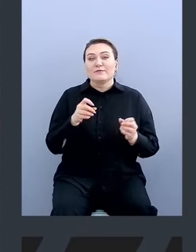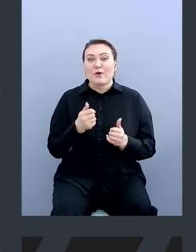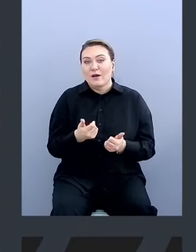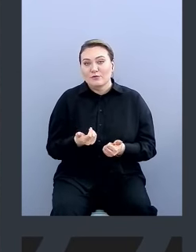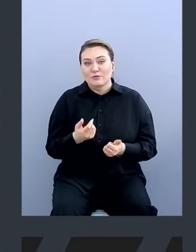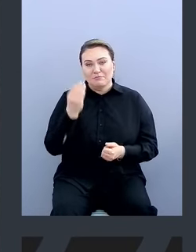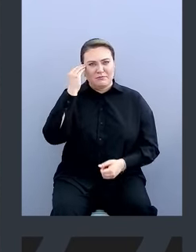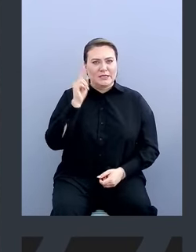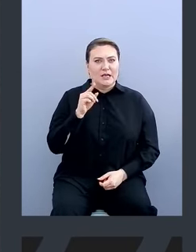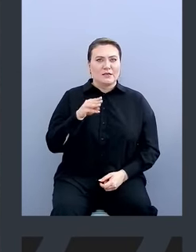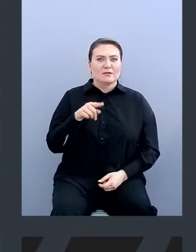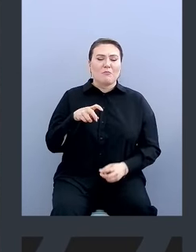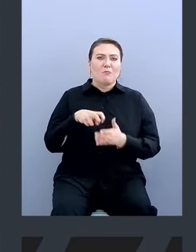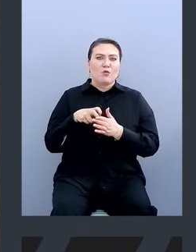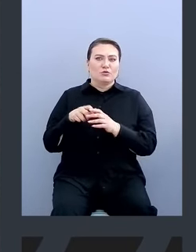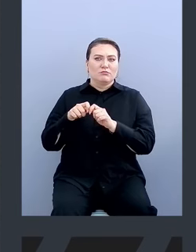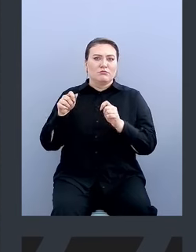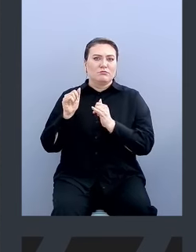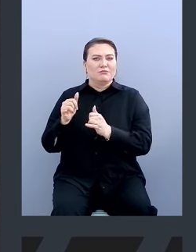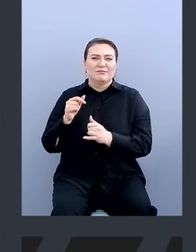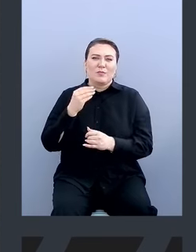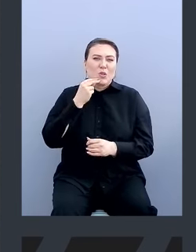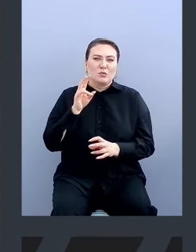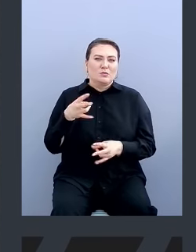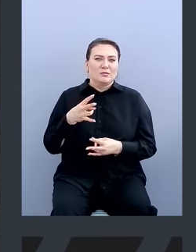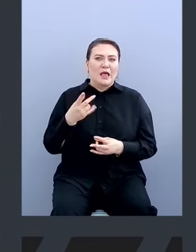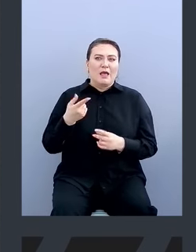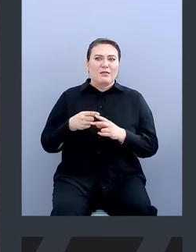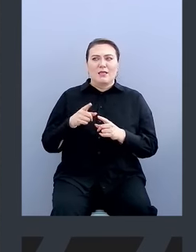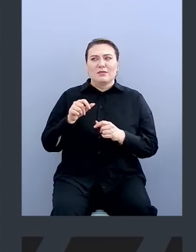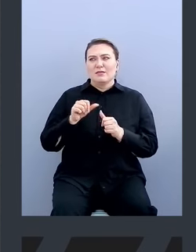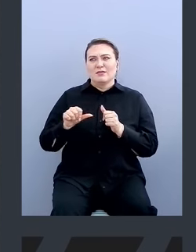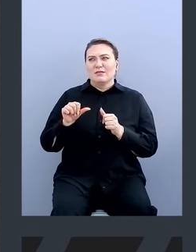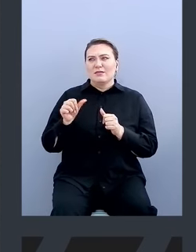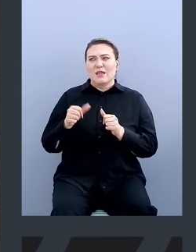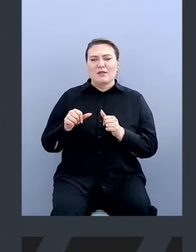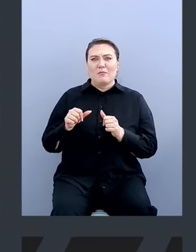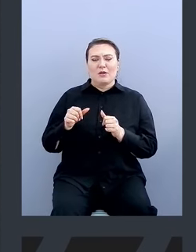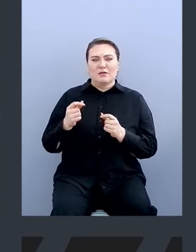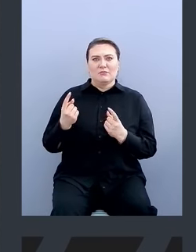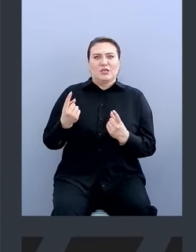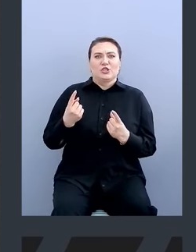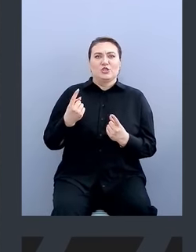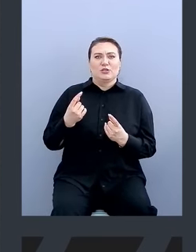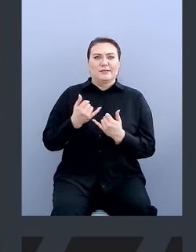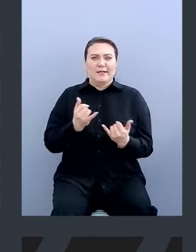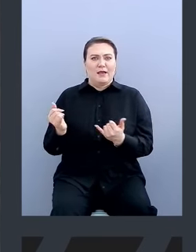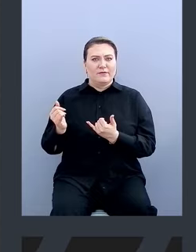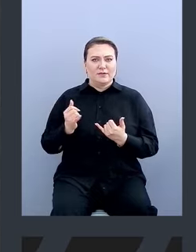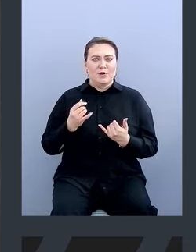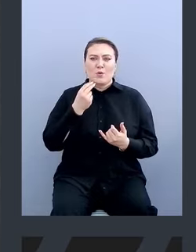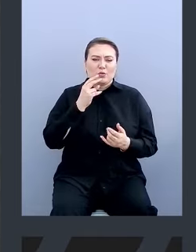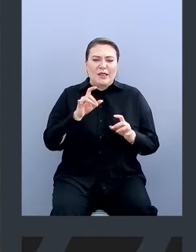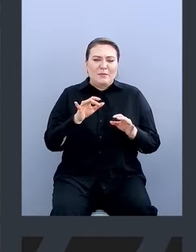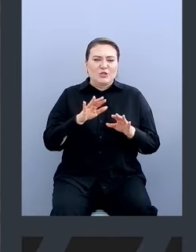И мне кажется, ну, Zero Trust лучше не заводить, потому что это такой не самый критичный сервис. Лучше там не писать ничего, как у нас учат в разведке.